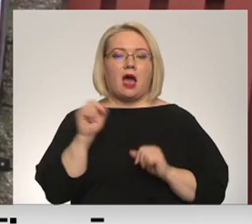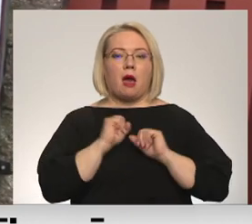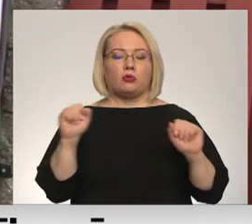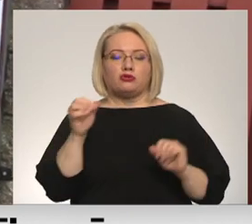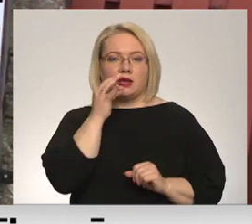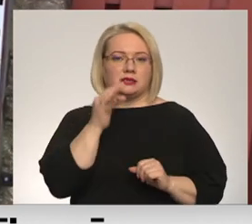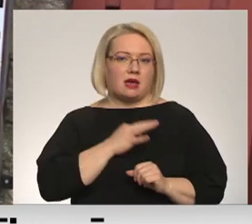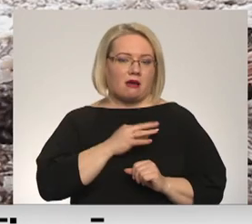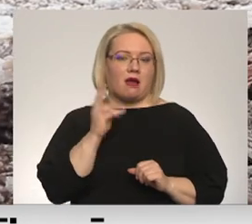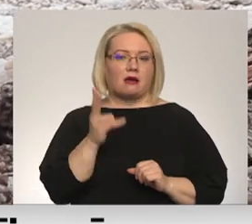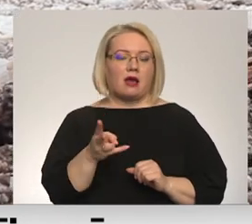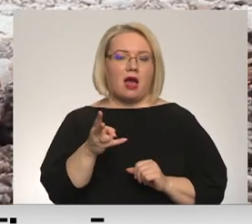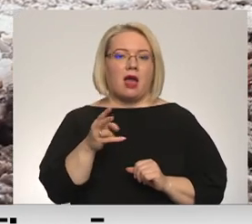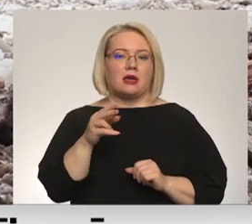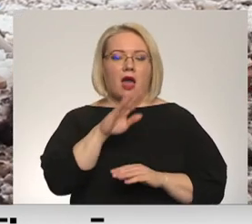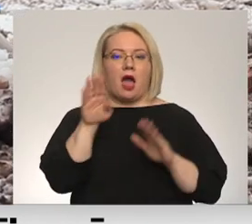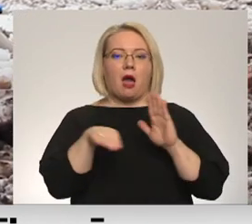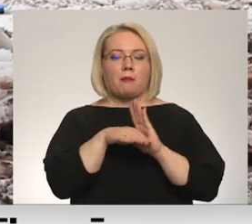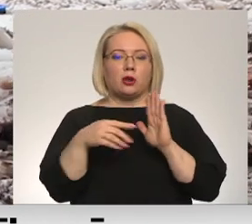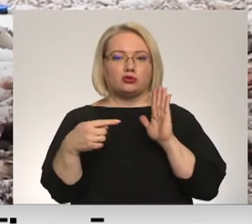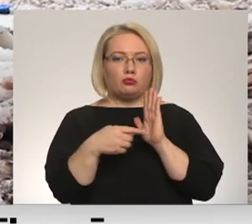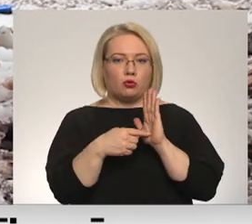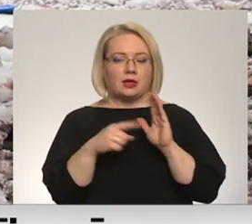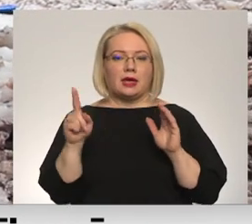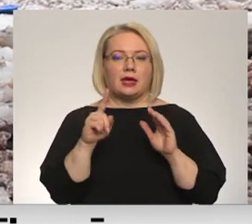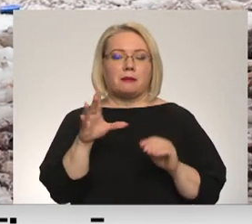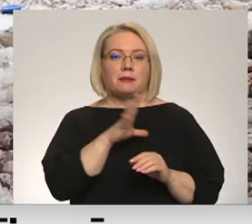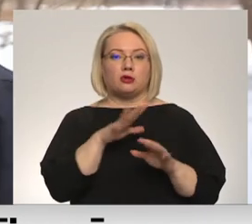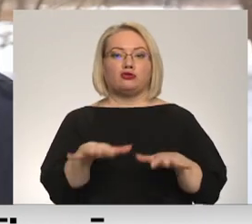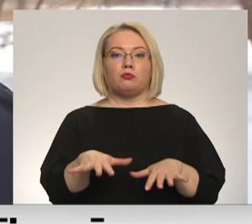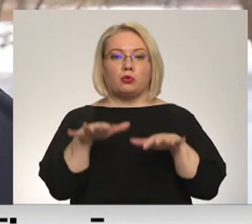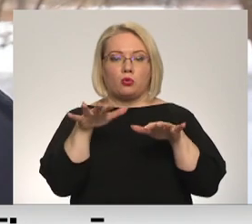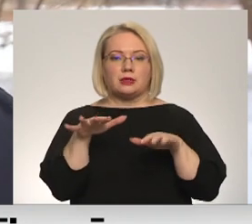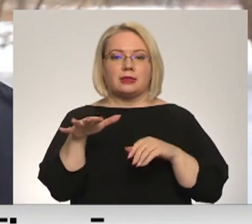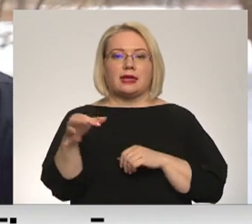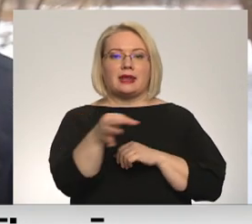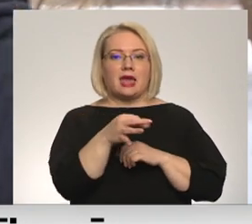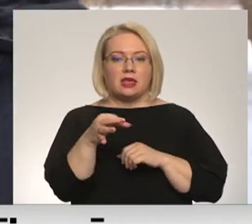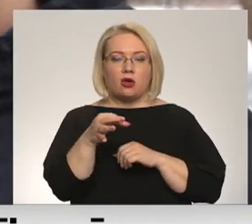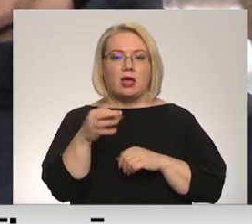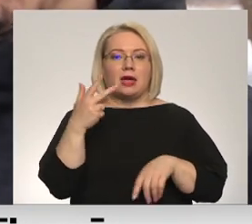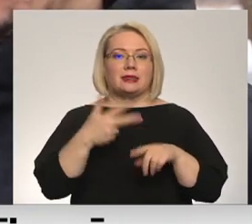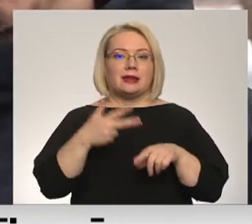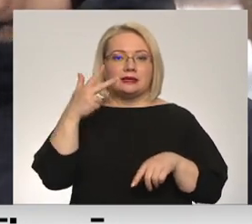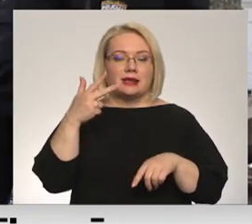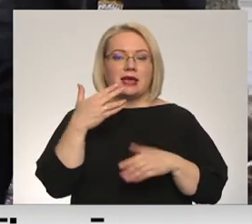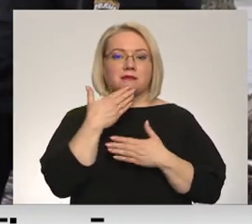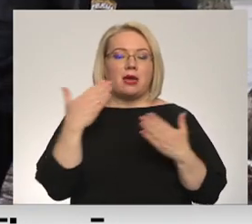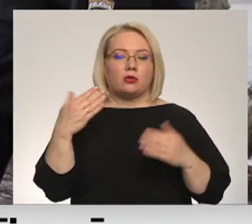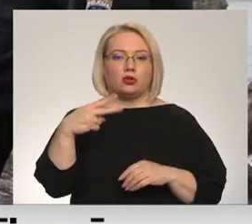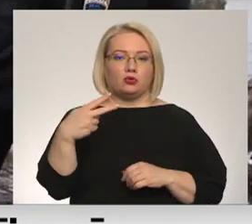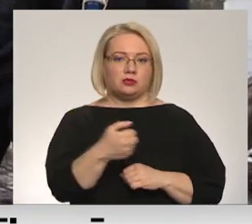apdrošināt rapušpums, ja ir bijuši plūdi reģionā vairāk kā trīs reizi pēdējos 20 gados.